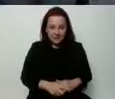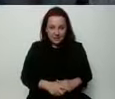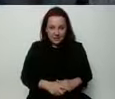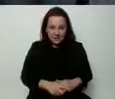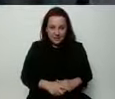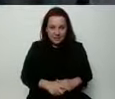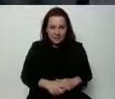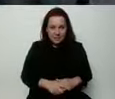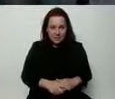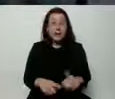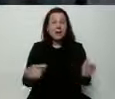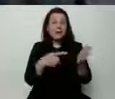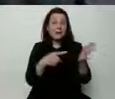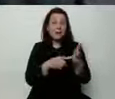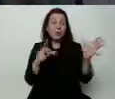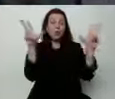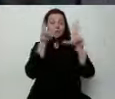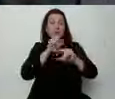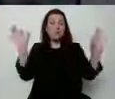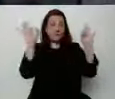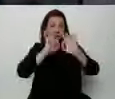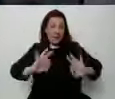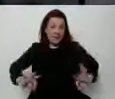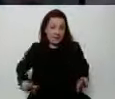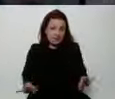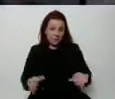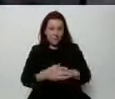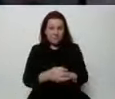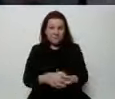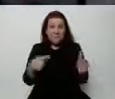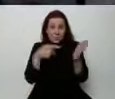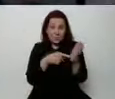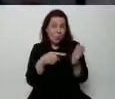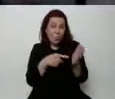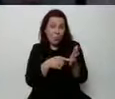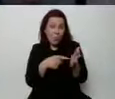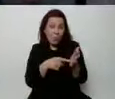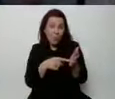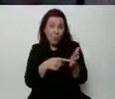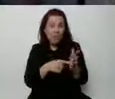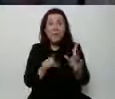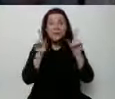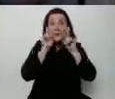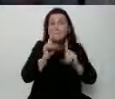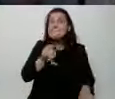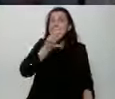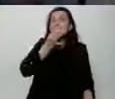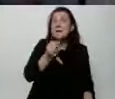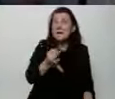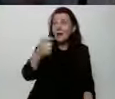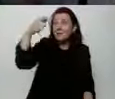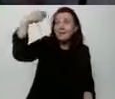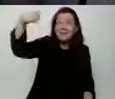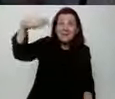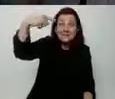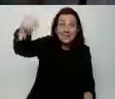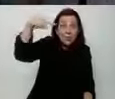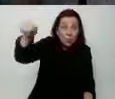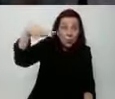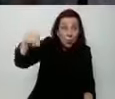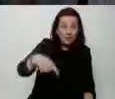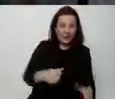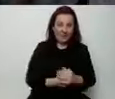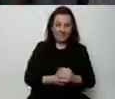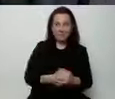I to, szanowni państwo, szanowni państwo, to jest tak naprawdę pytanie do pana prezydenta Andrzeja Dudy, który